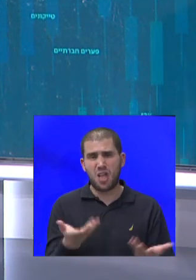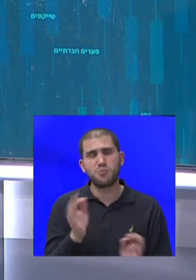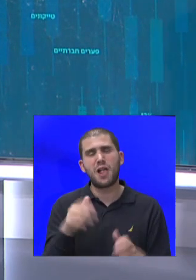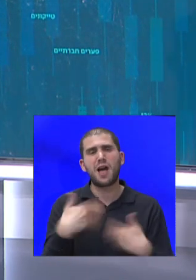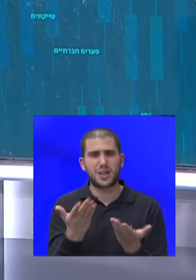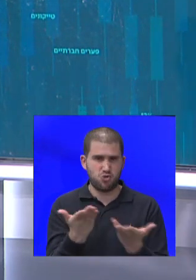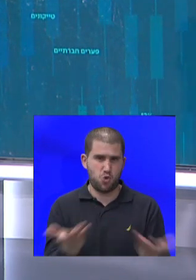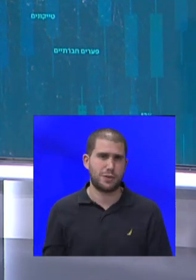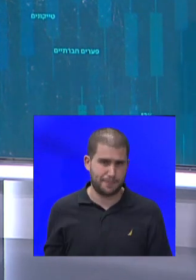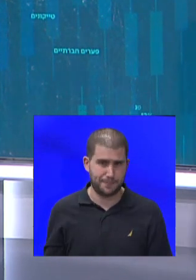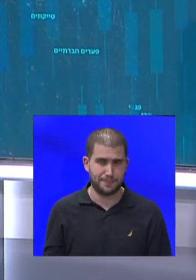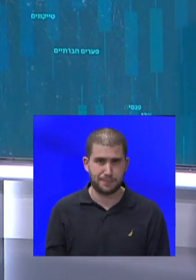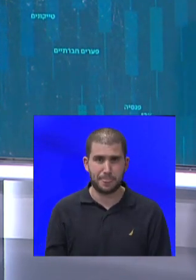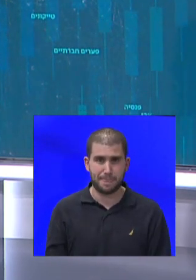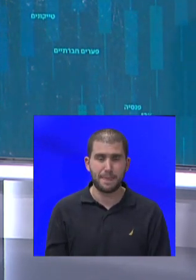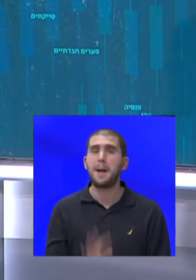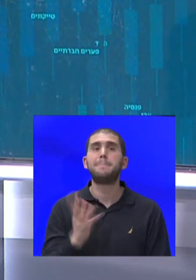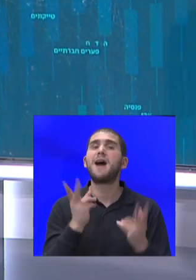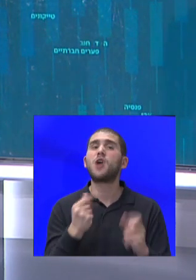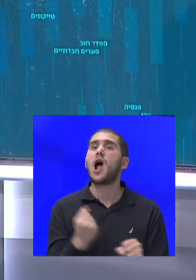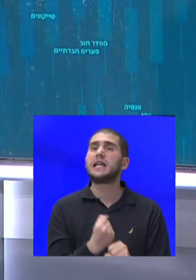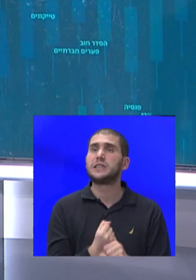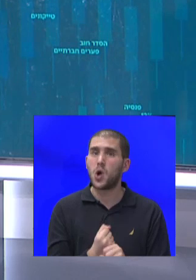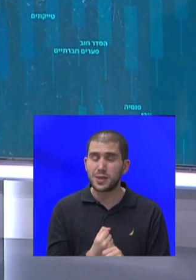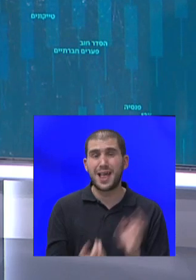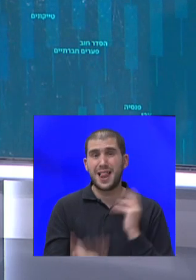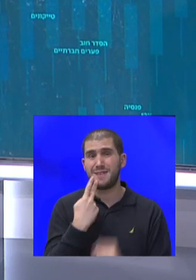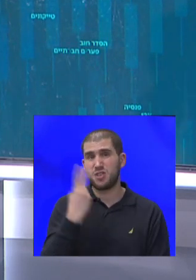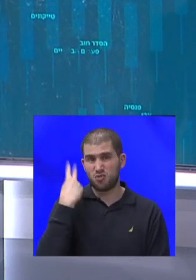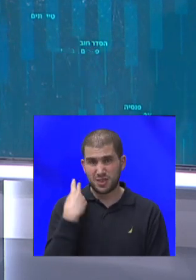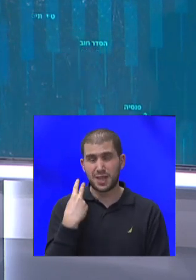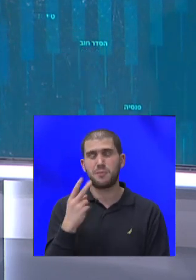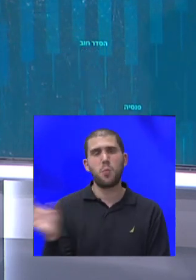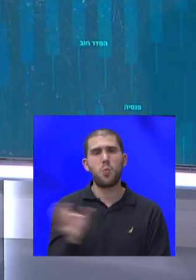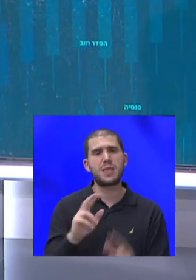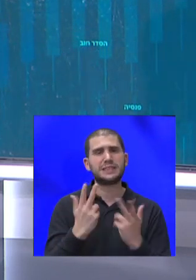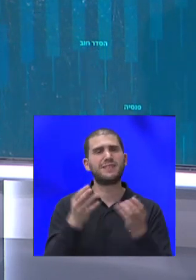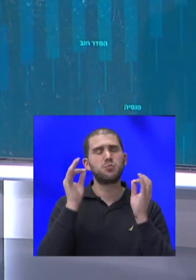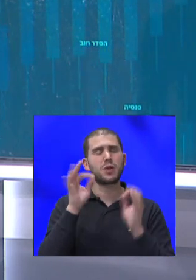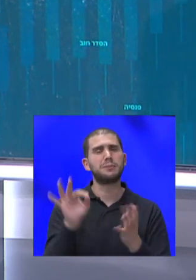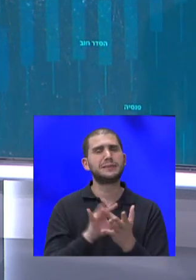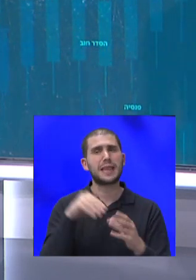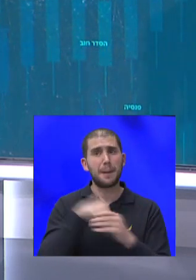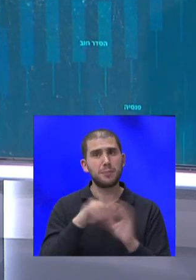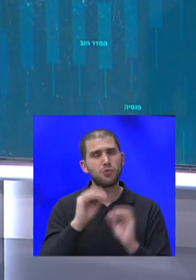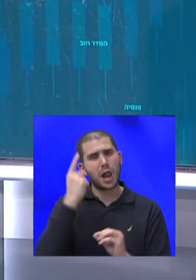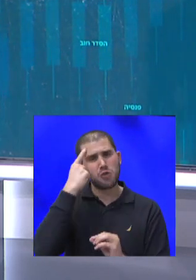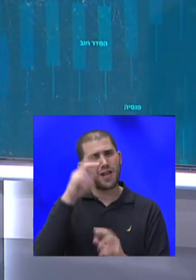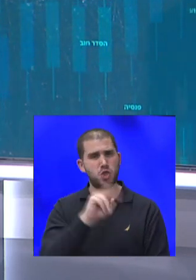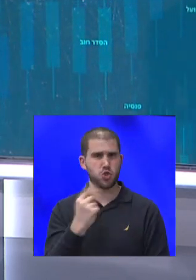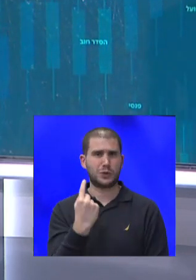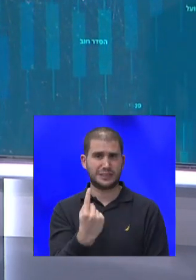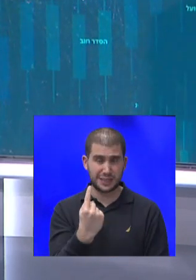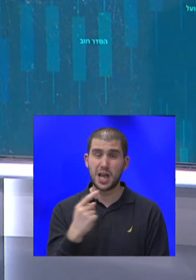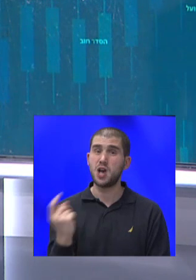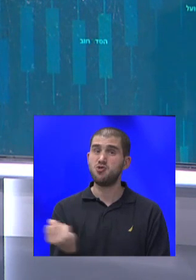אז מה אפשר לעשות? לפני שנתיים מונת צוות מיוחד במשרד הפנים בדיוק כדי לחשוב על העניין הזה. השבוע הוא סוף